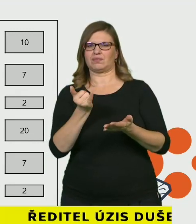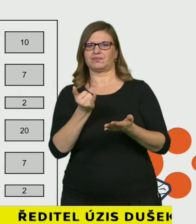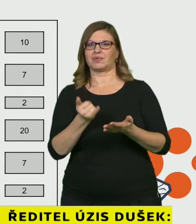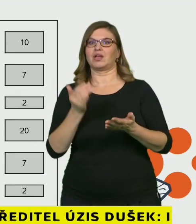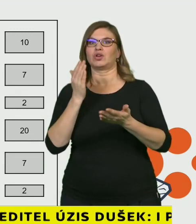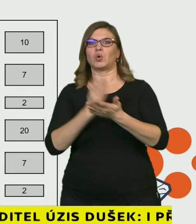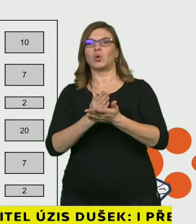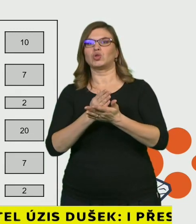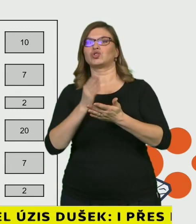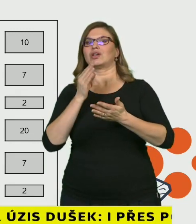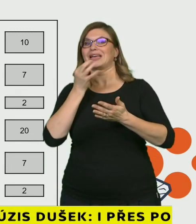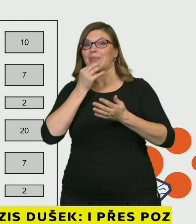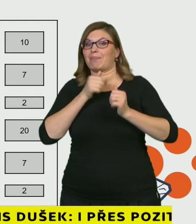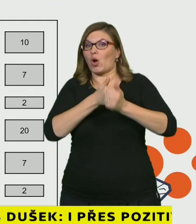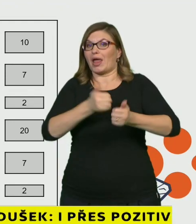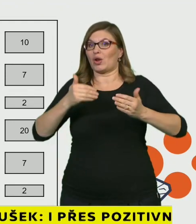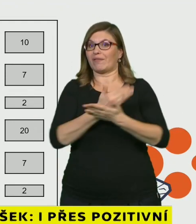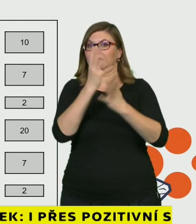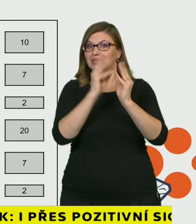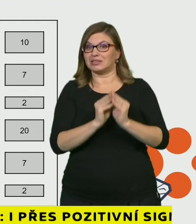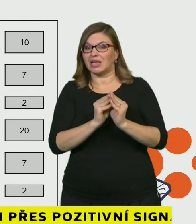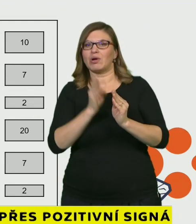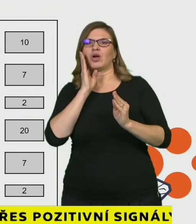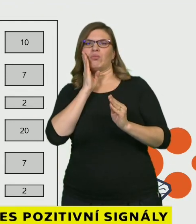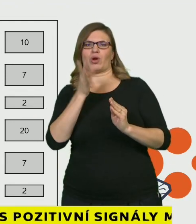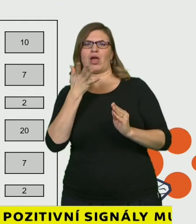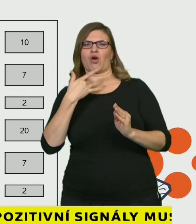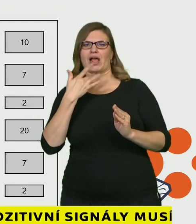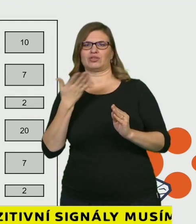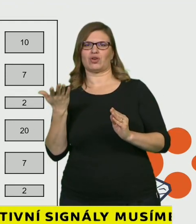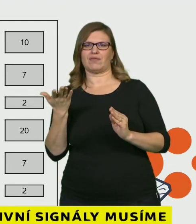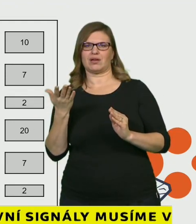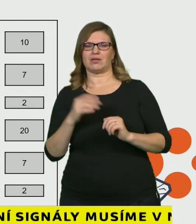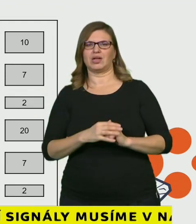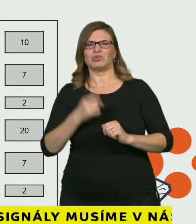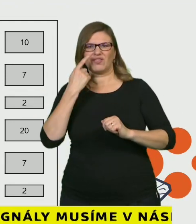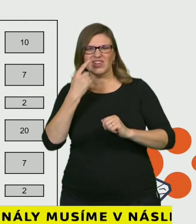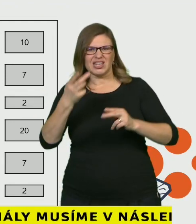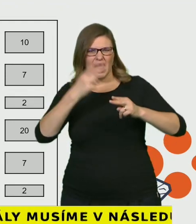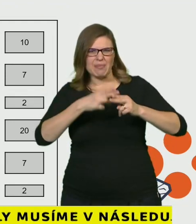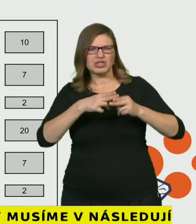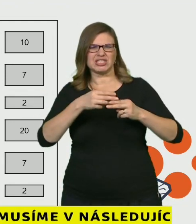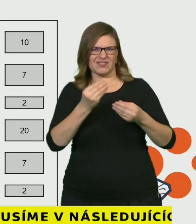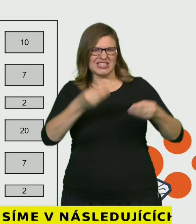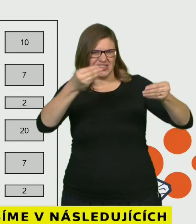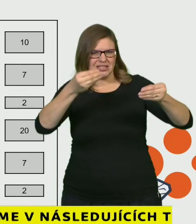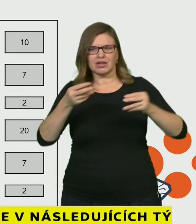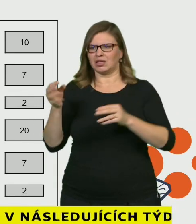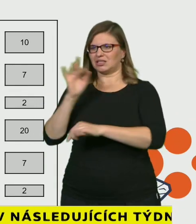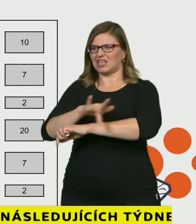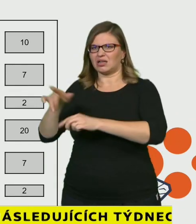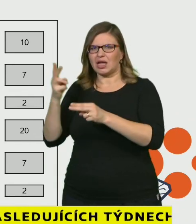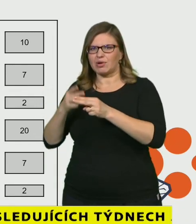zvyšuje na středně vysoký počet pozitivně diagnostikovaných i počet seniorů. Zjistili bychom, že vstoupá